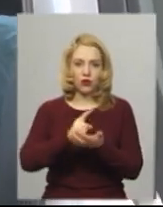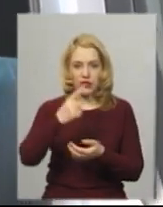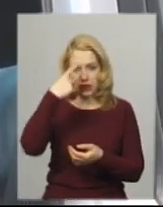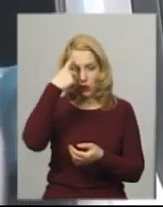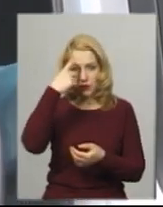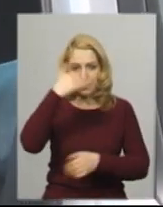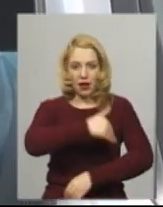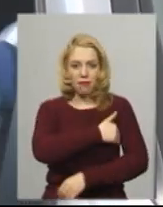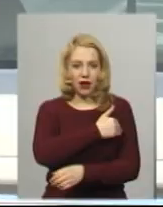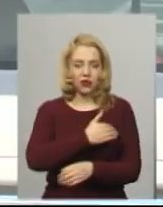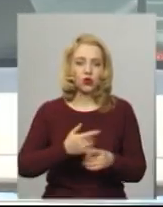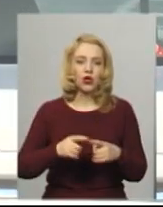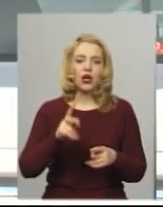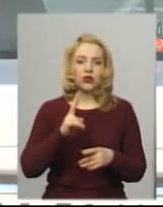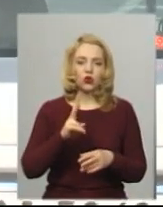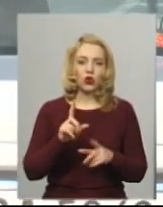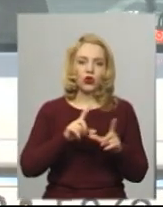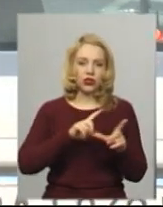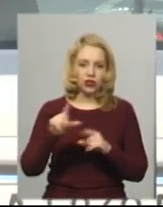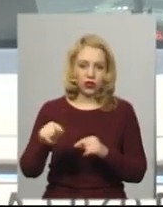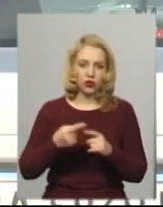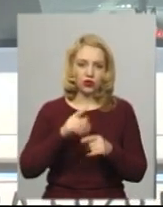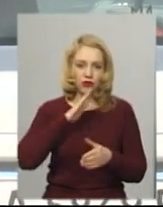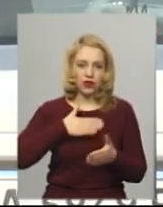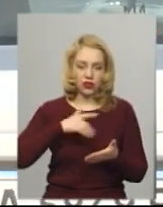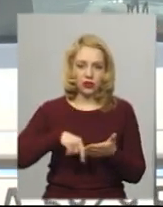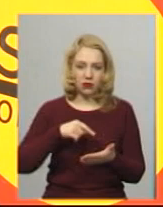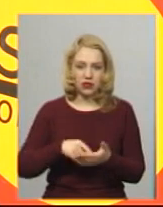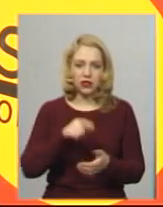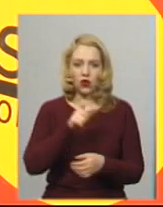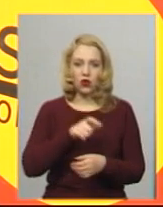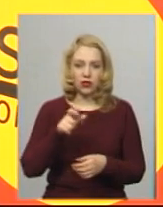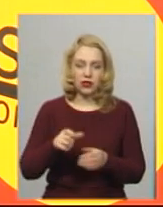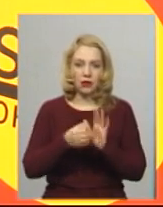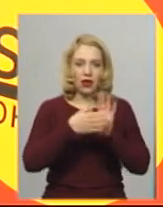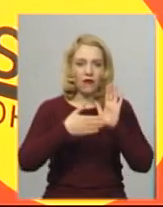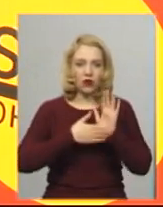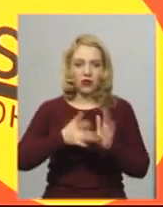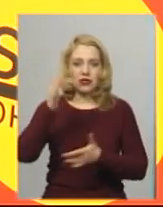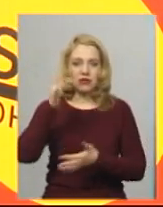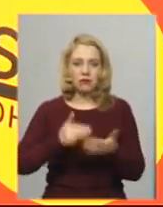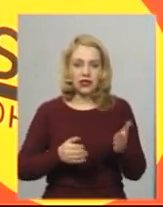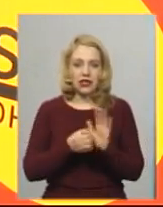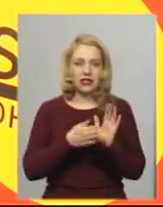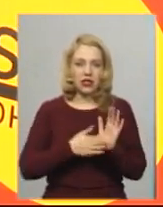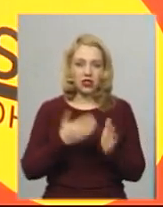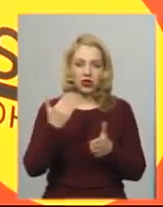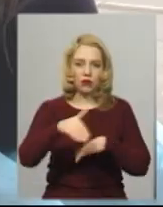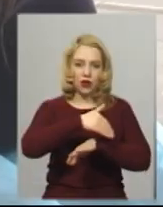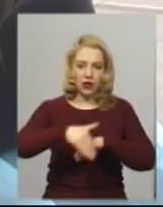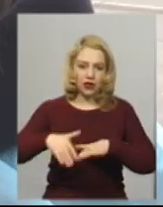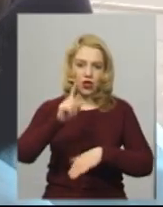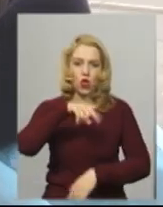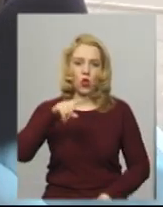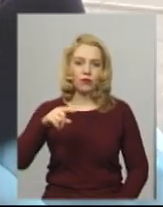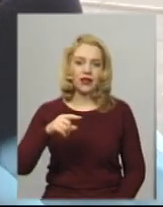тіла усім, хто їде в авто. Осіб з симптомами захворювання та підвищеною температурою вносять у списки з зазначенням даних пасажира та номеру телефону.